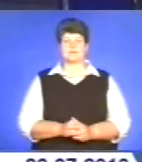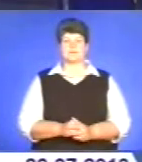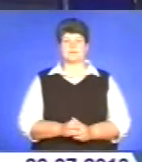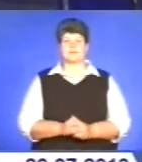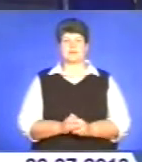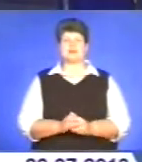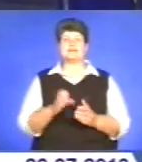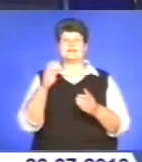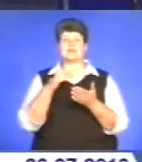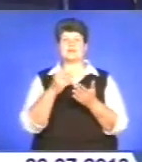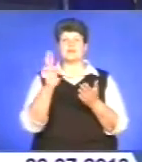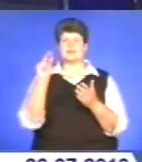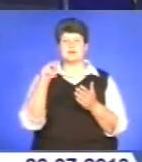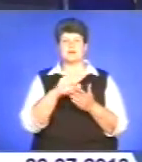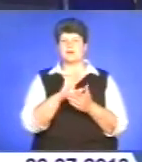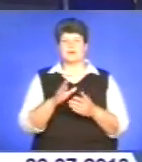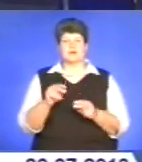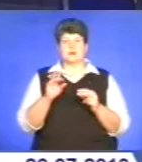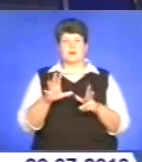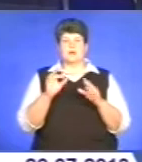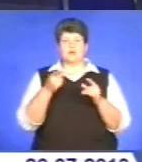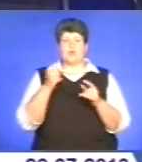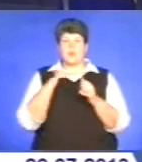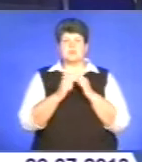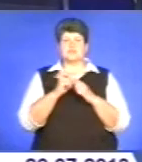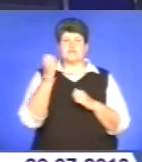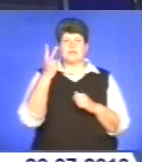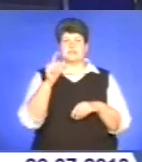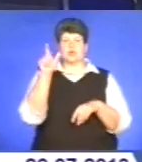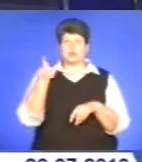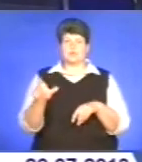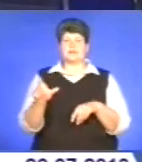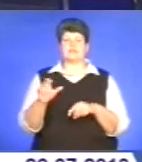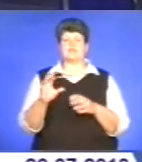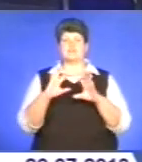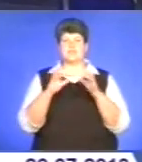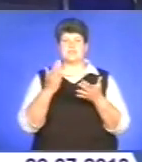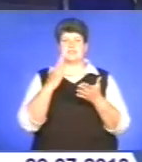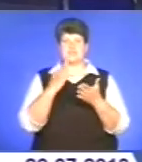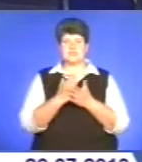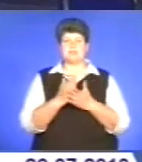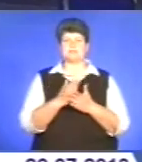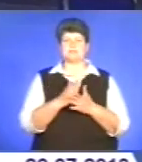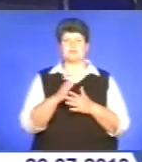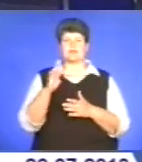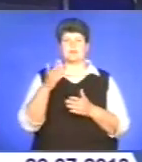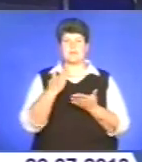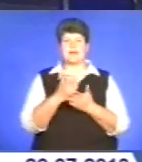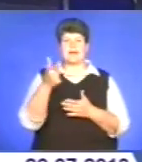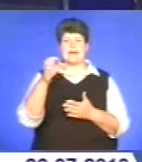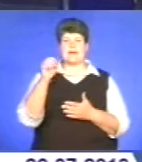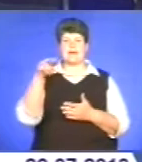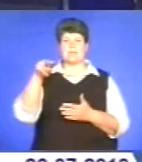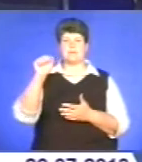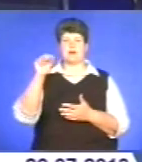Статистика невблаганна. В середньому кожна 12-та людина в світі є носієм вірусу гепатиту B або C. За оцінками